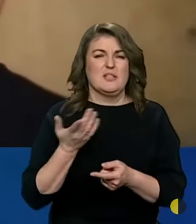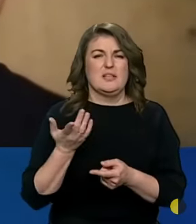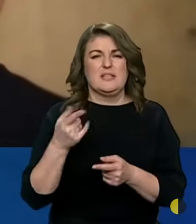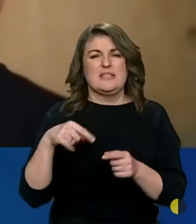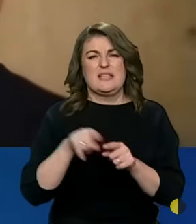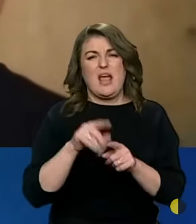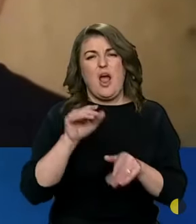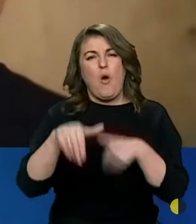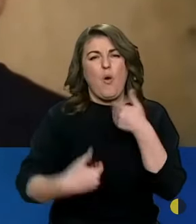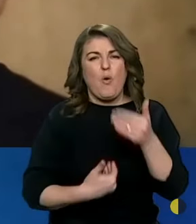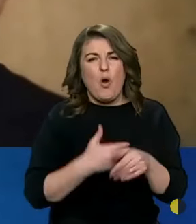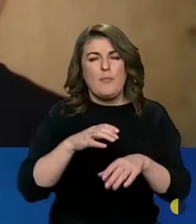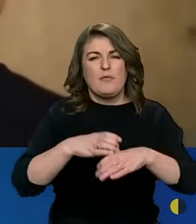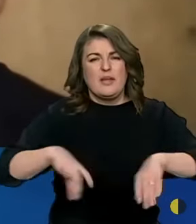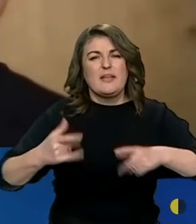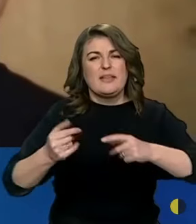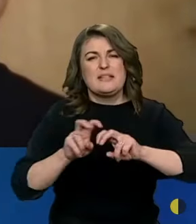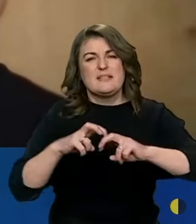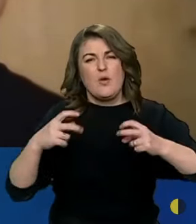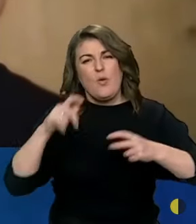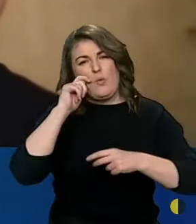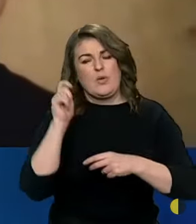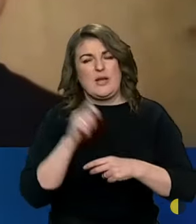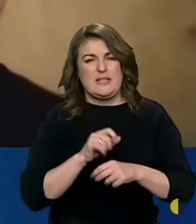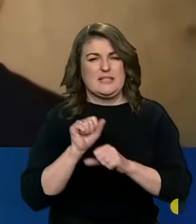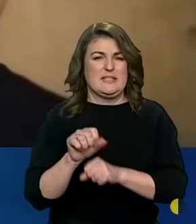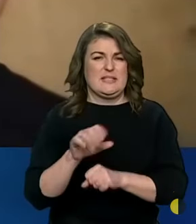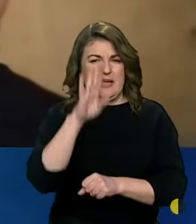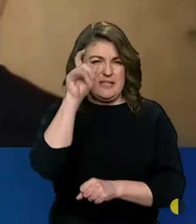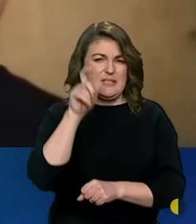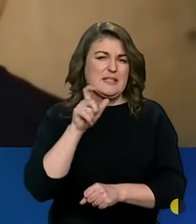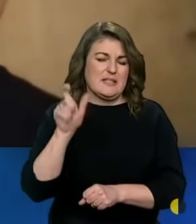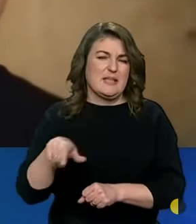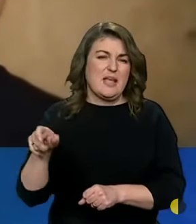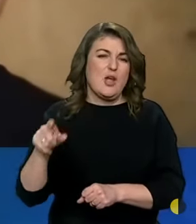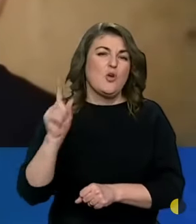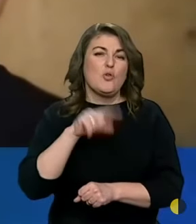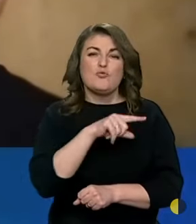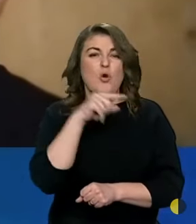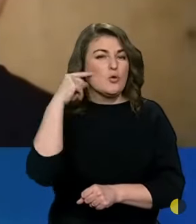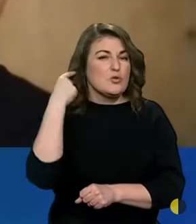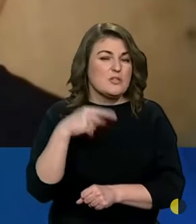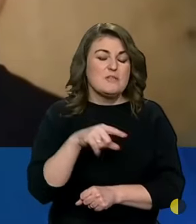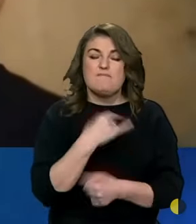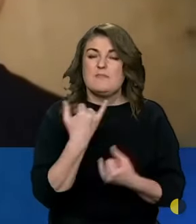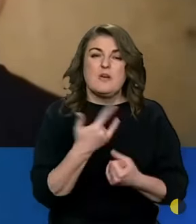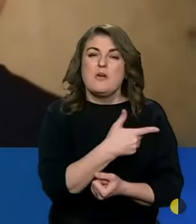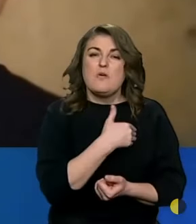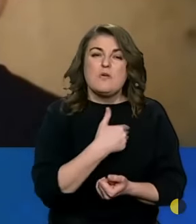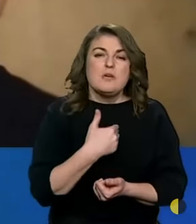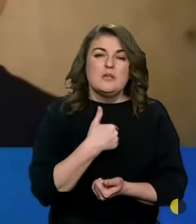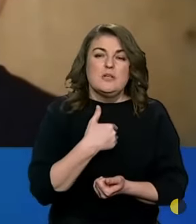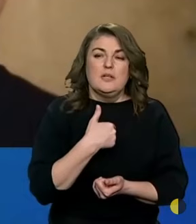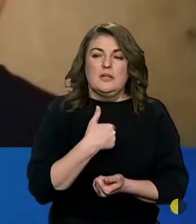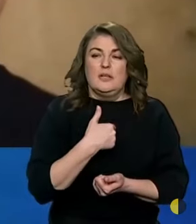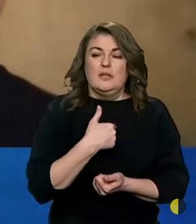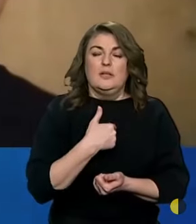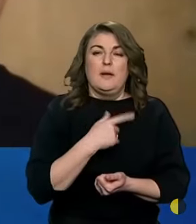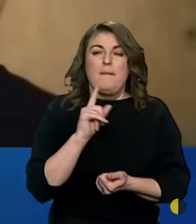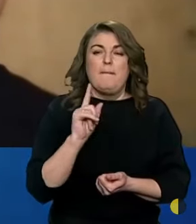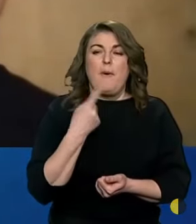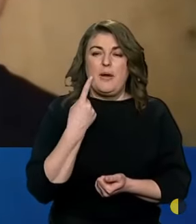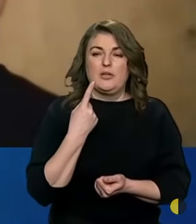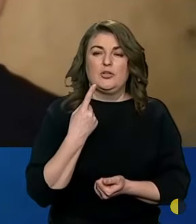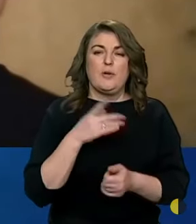тих окопових траншей, де засіли українські захисники. Тому що росіянам зараз крови з насу вони хочуть, по